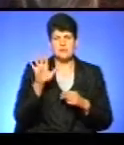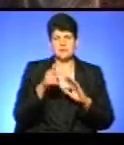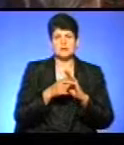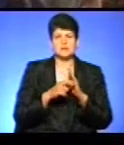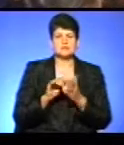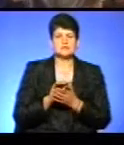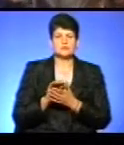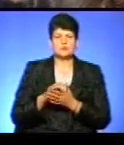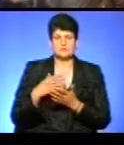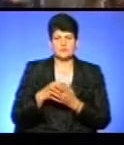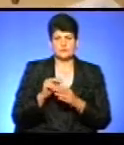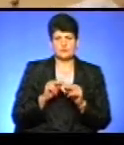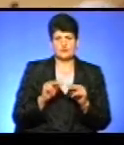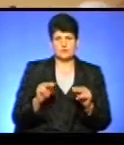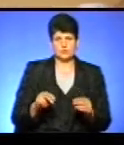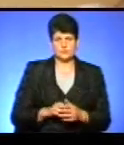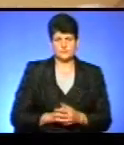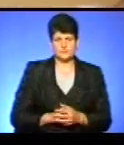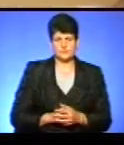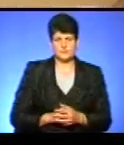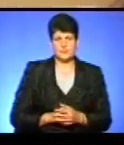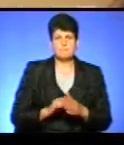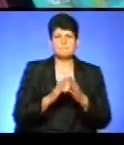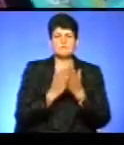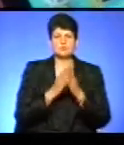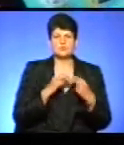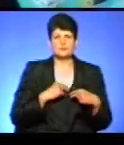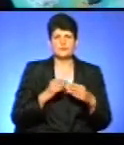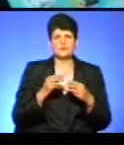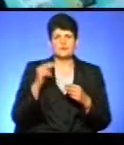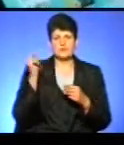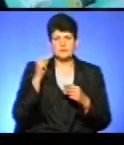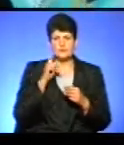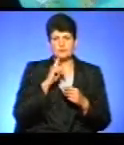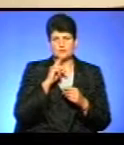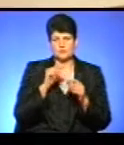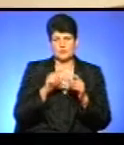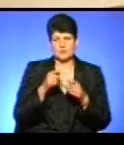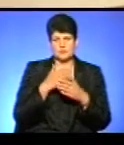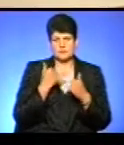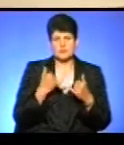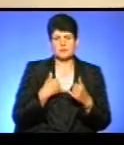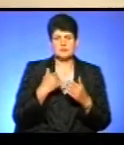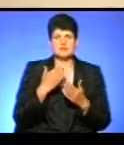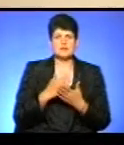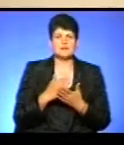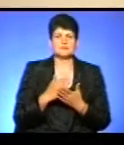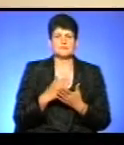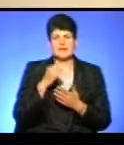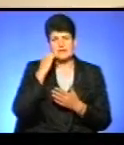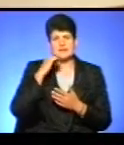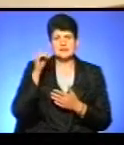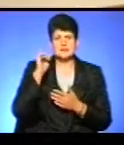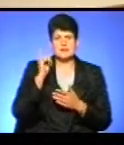знайомляться зі своєю учителькою. Підручника з трудового навчання поки що у школі немає. Але в нас є старі